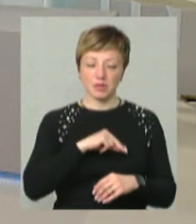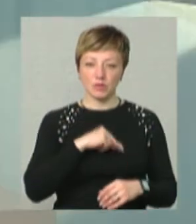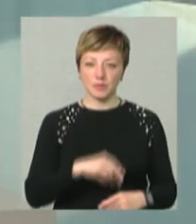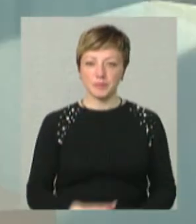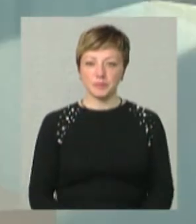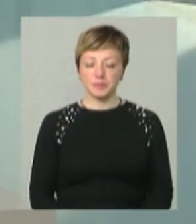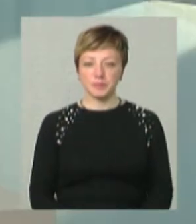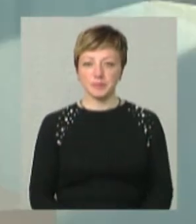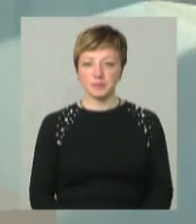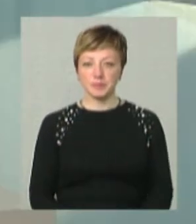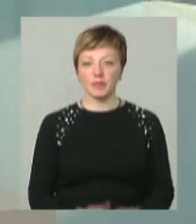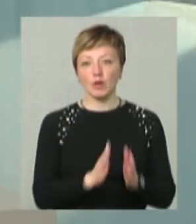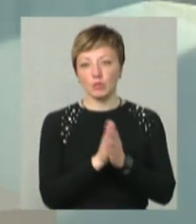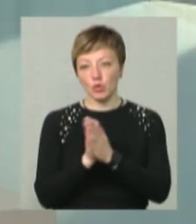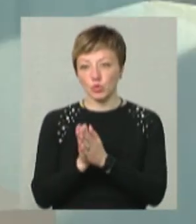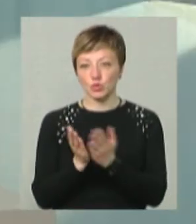Так що прошу,